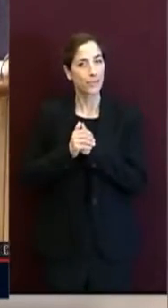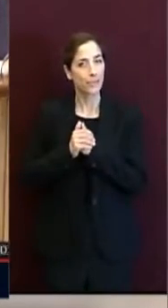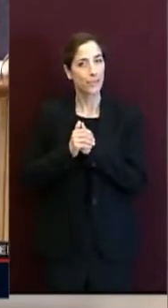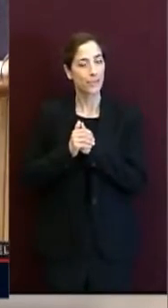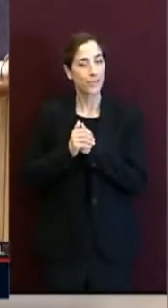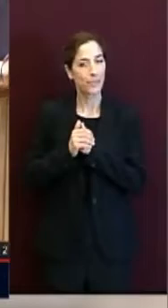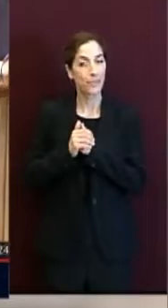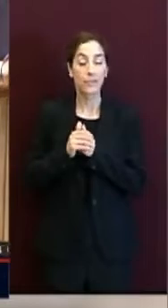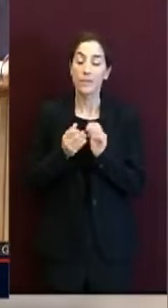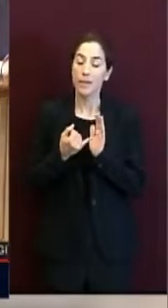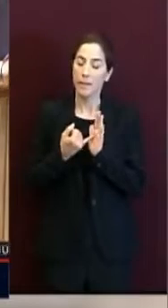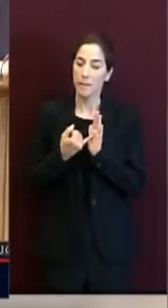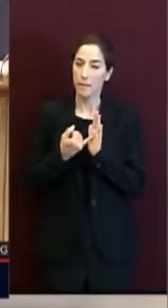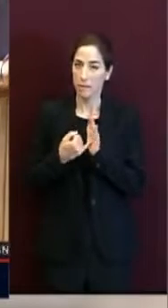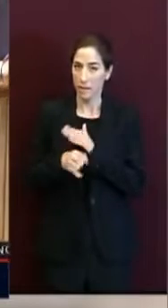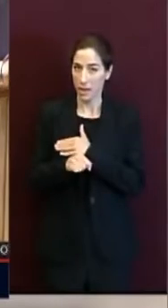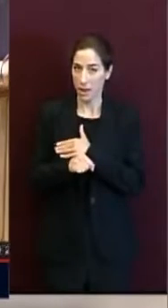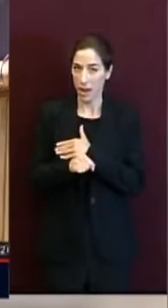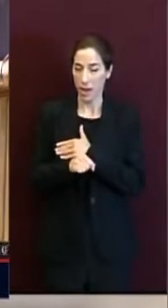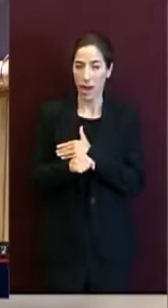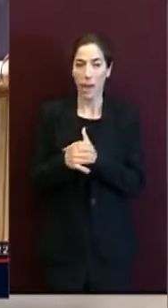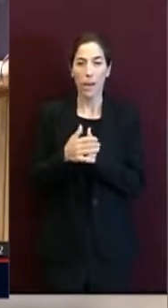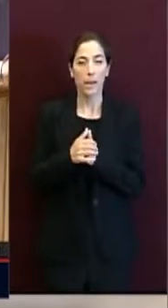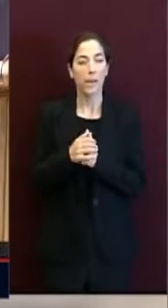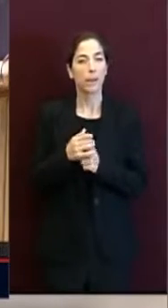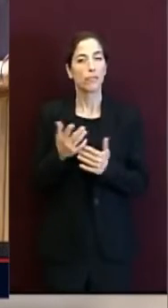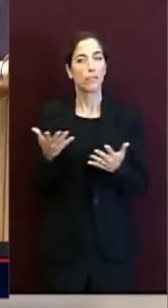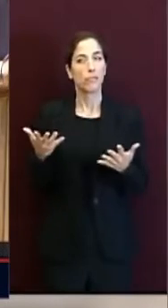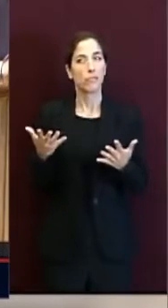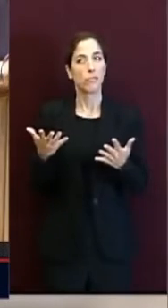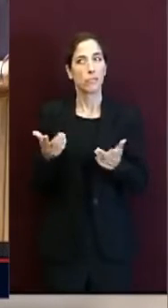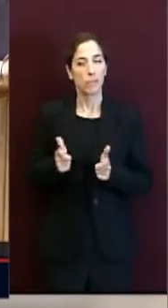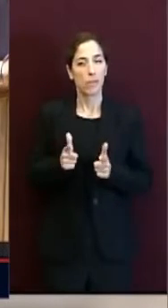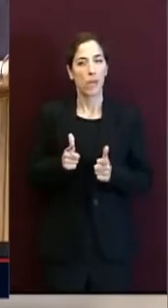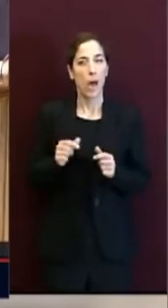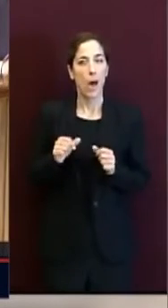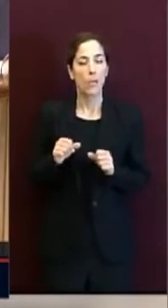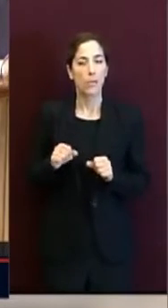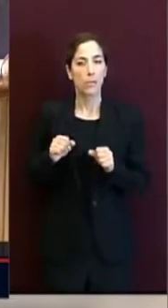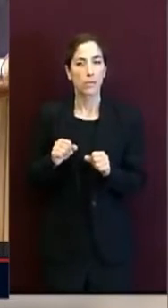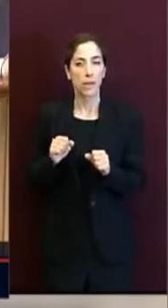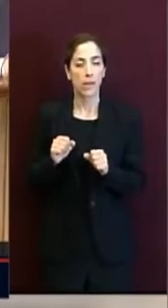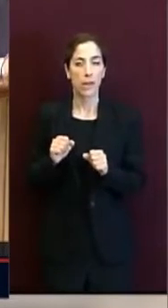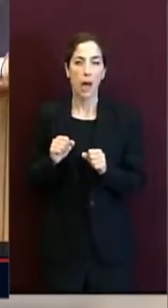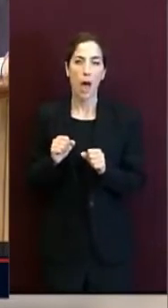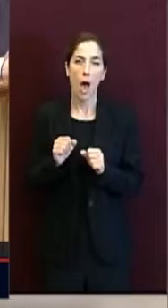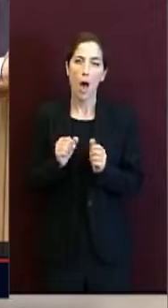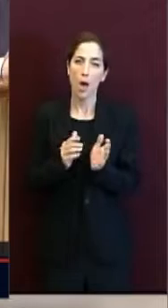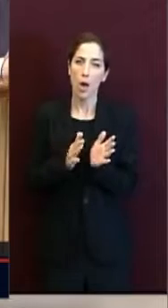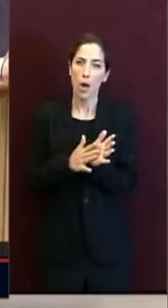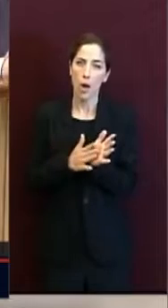Infine, Presidente, mi consenta di fare i complimenti al Presidente del Consiglio?